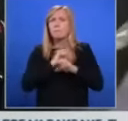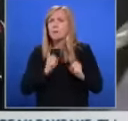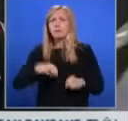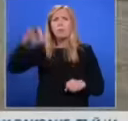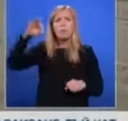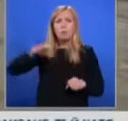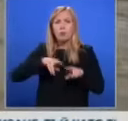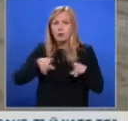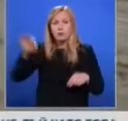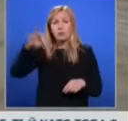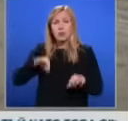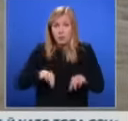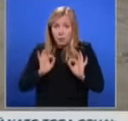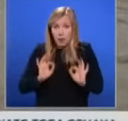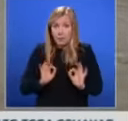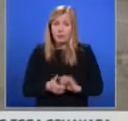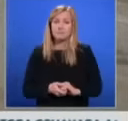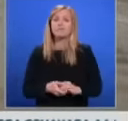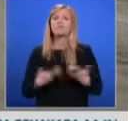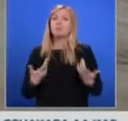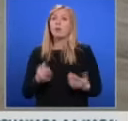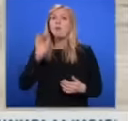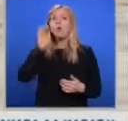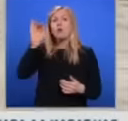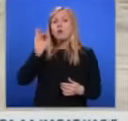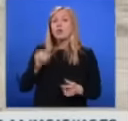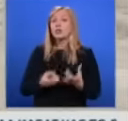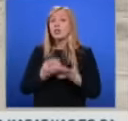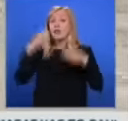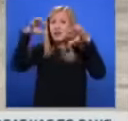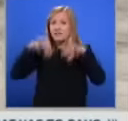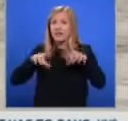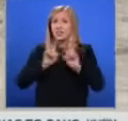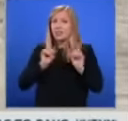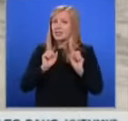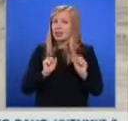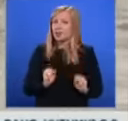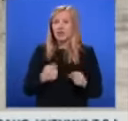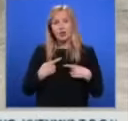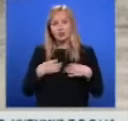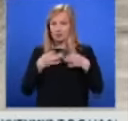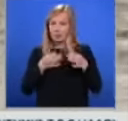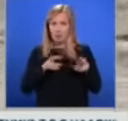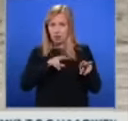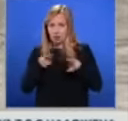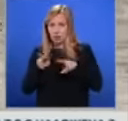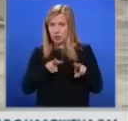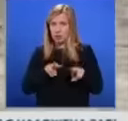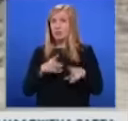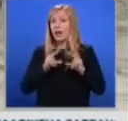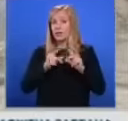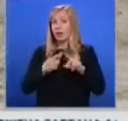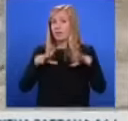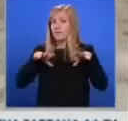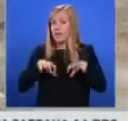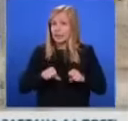проект. На момента. По прогноза, нови обилни валежи не се очакват, но ситуацията ще се следи внимателно, увериха властите. Аз